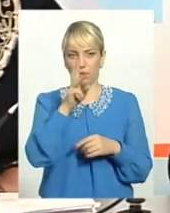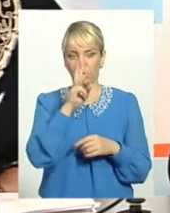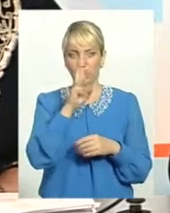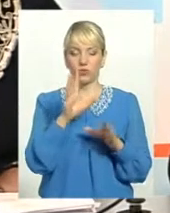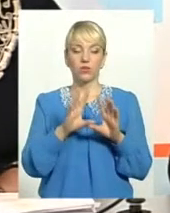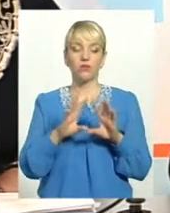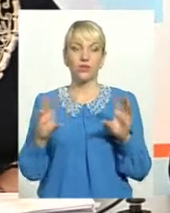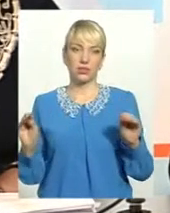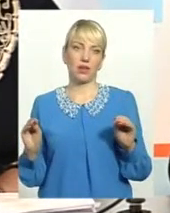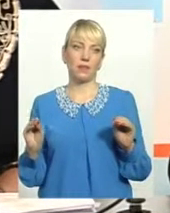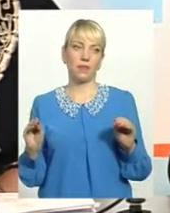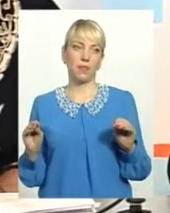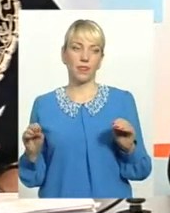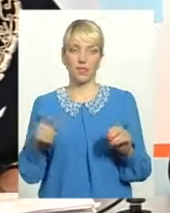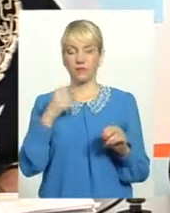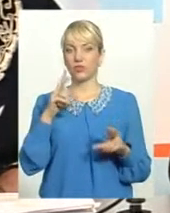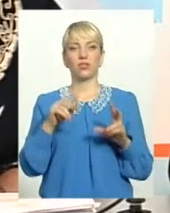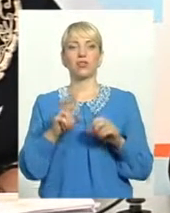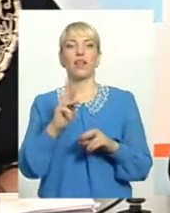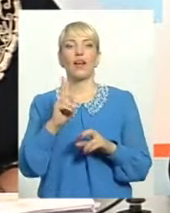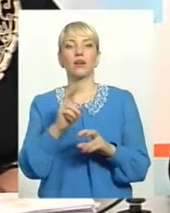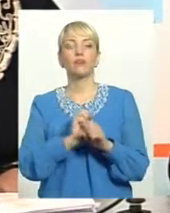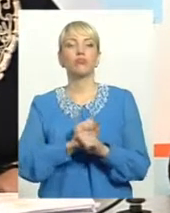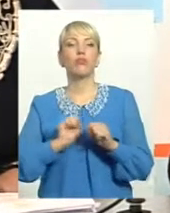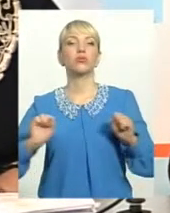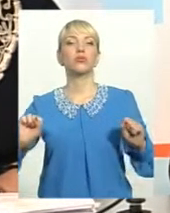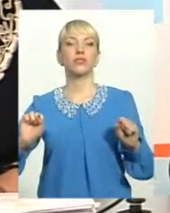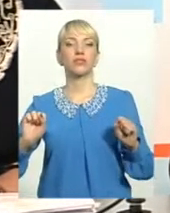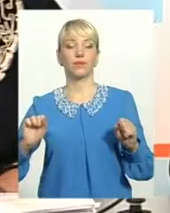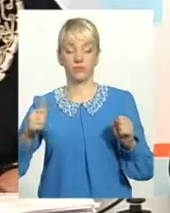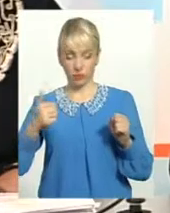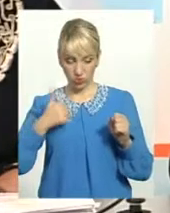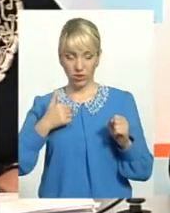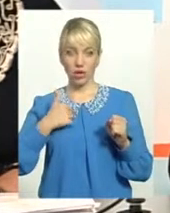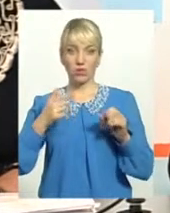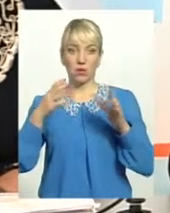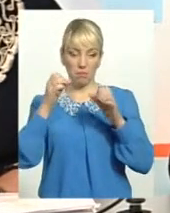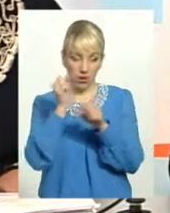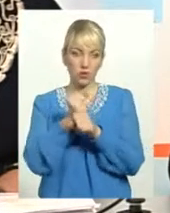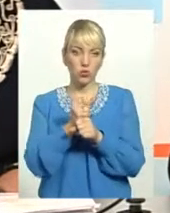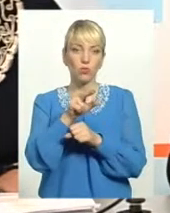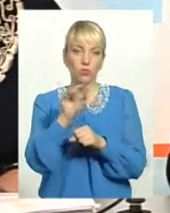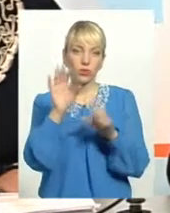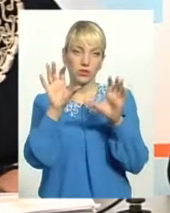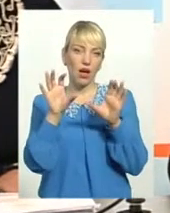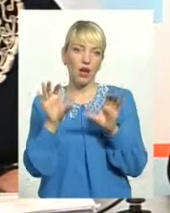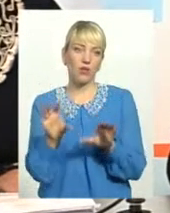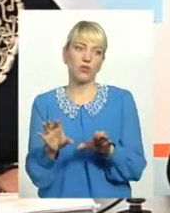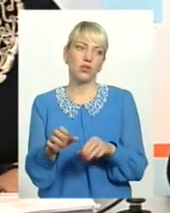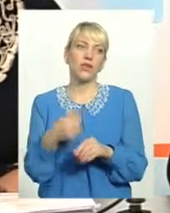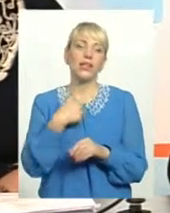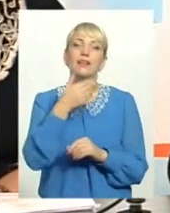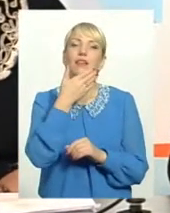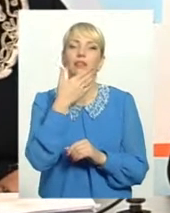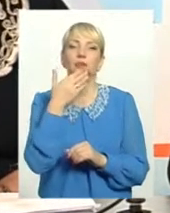І все. Ну, подвиг, як то вчора був об'явлено, він такий, знаєте, робить за людей. межах закону працюють? немає такого